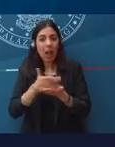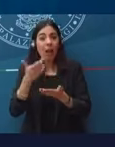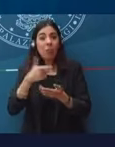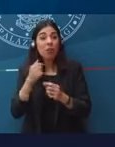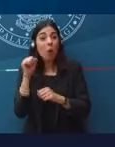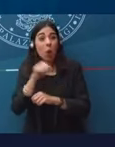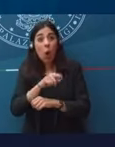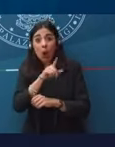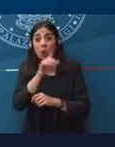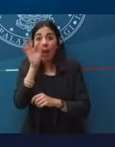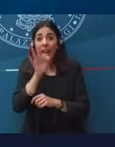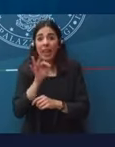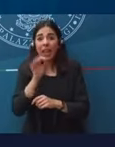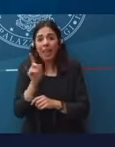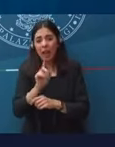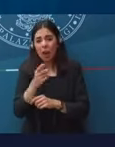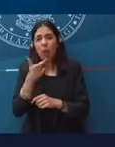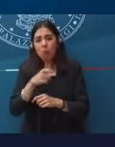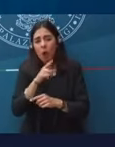accordi.